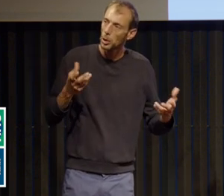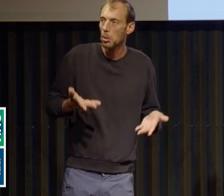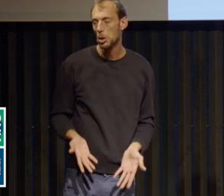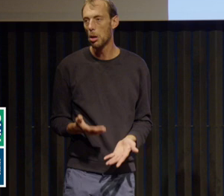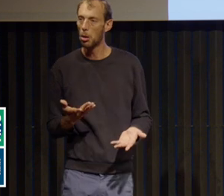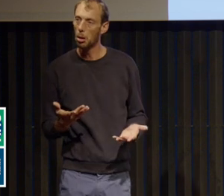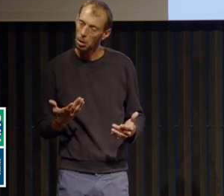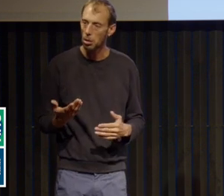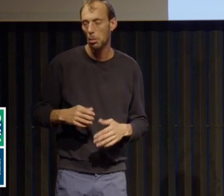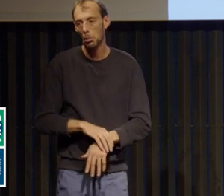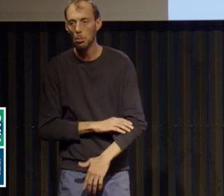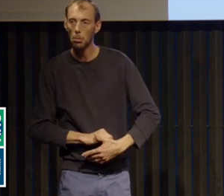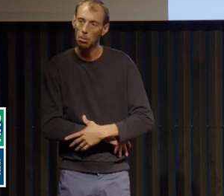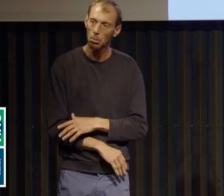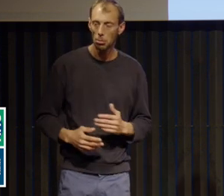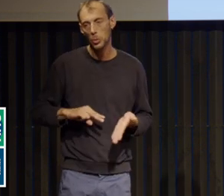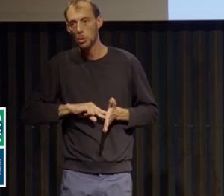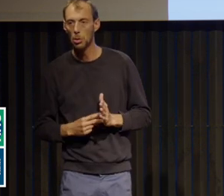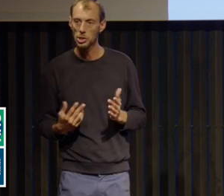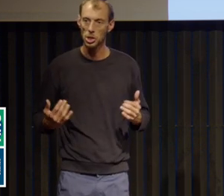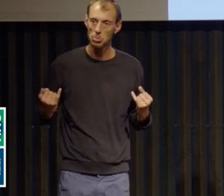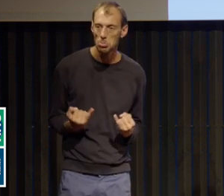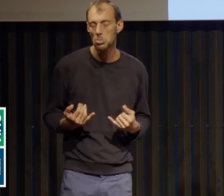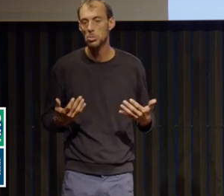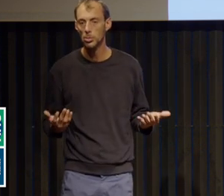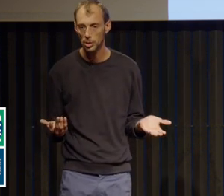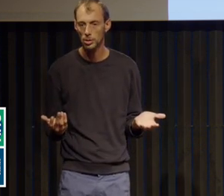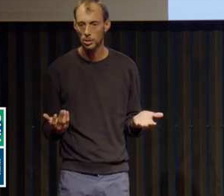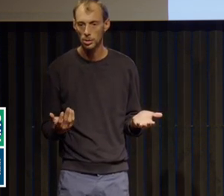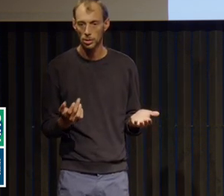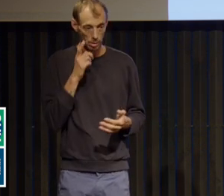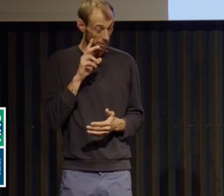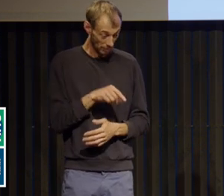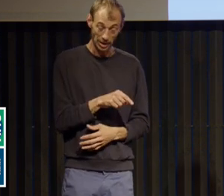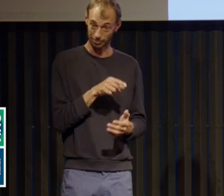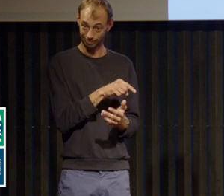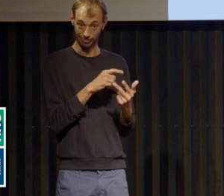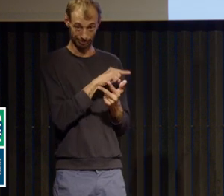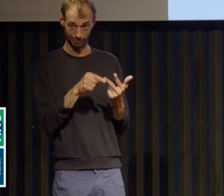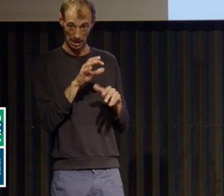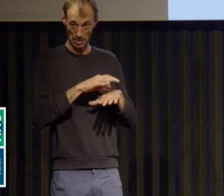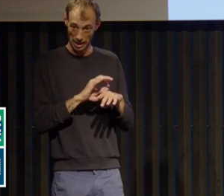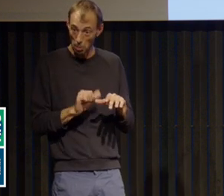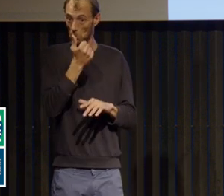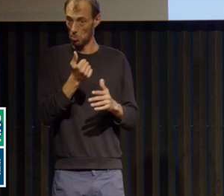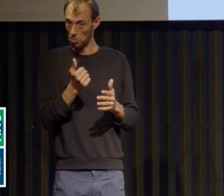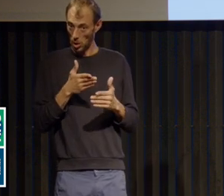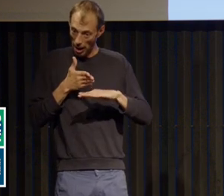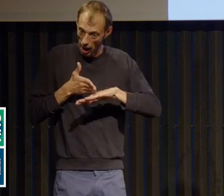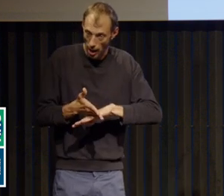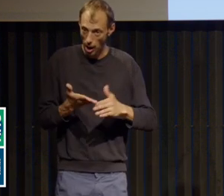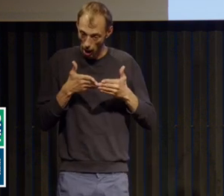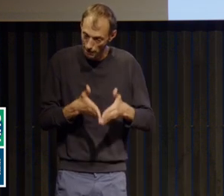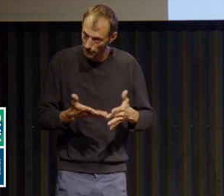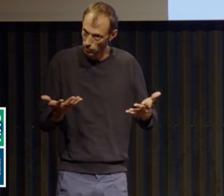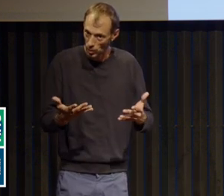Alors, c'est vrai que le tableau typique de l'entrée dans l'anorexie mentale, c'est la volonté de perte du poids, avec un régime amigrissant, avec des